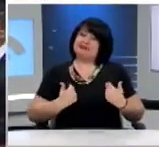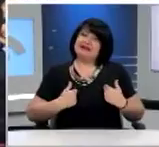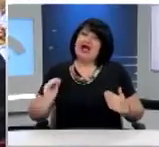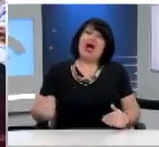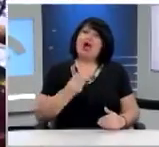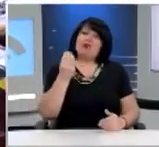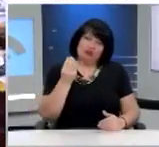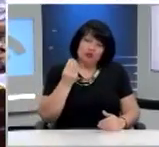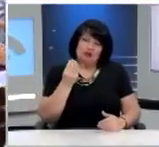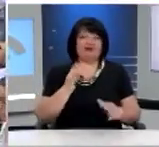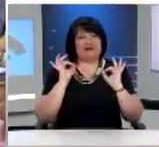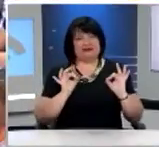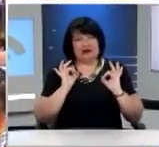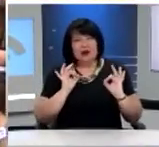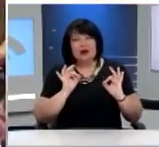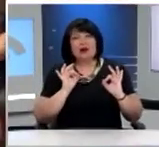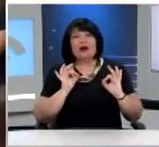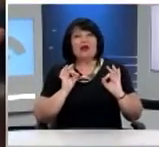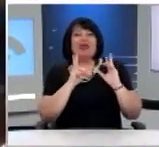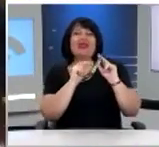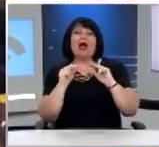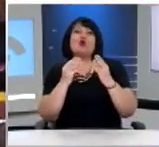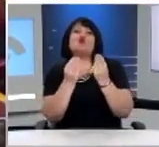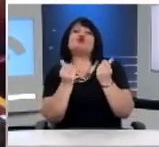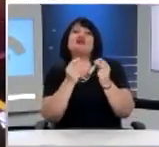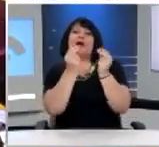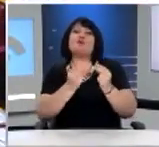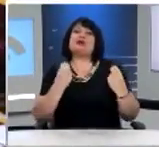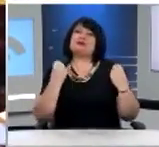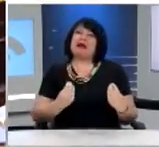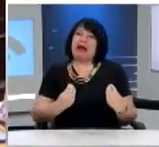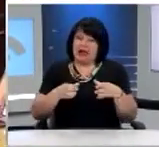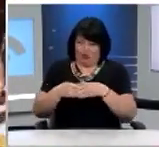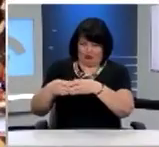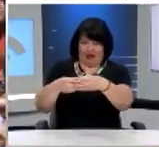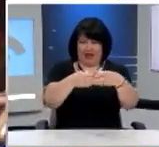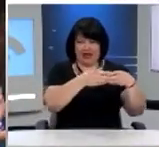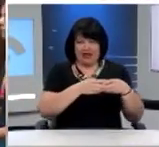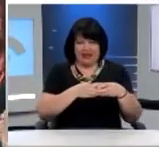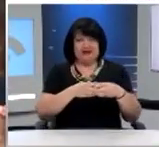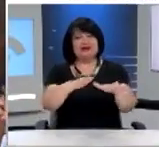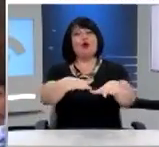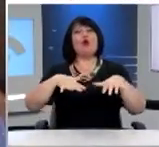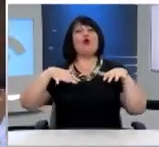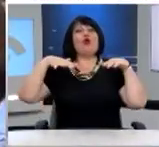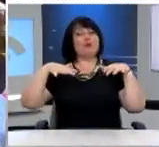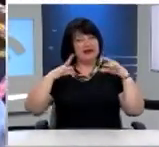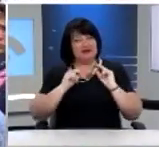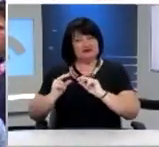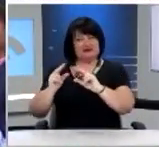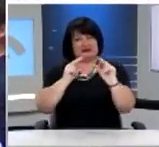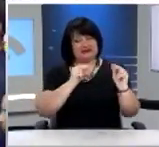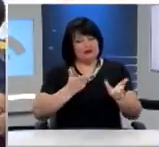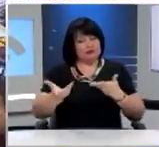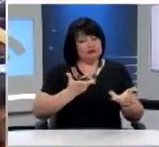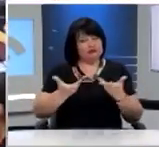προέκυψαν, όπως είναι φυσικό, από ένα επικοδομητικό διάλογο, τόσο στις επιμέρους ομάδες, όσο και στην ελωμέλεια, κατά τη συζήτηση και την